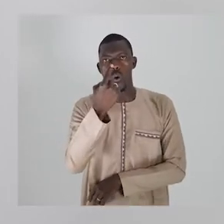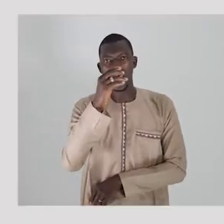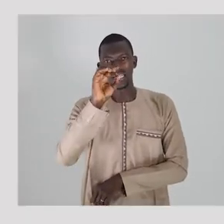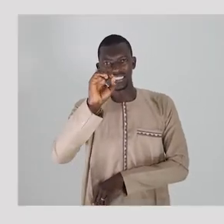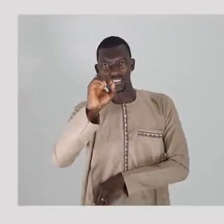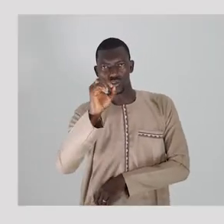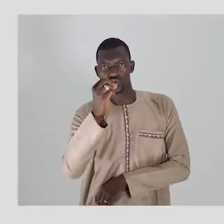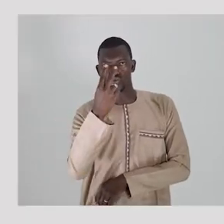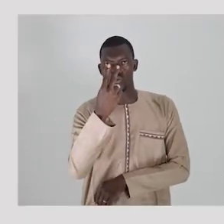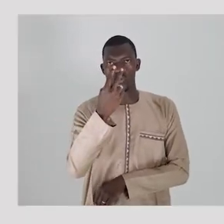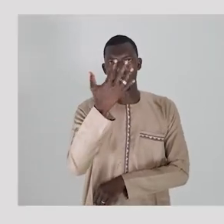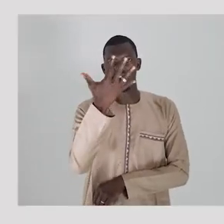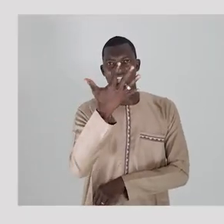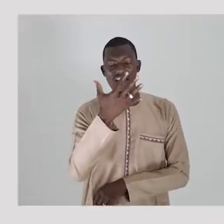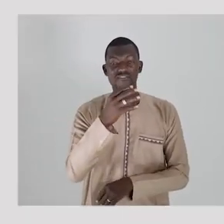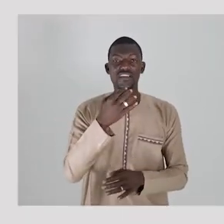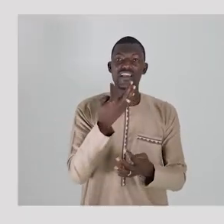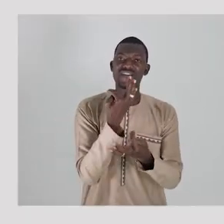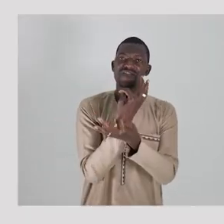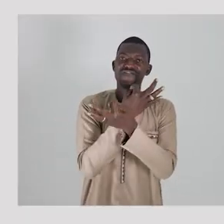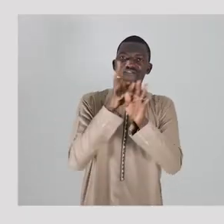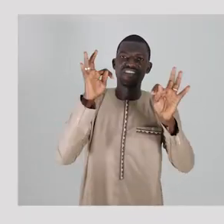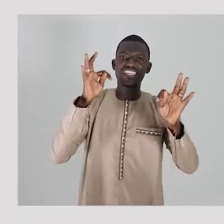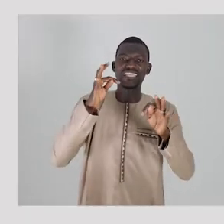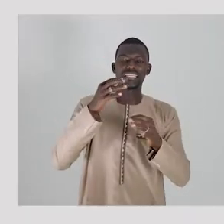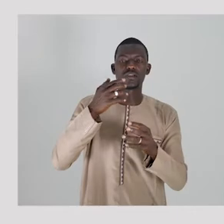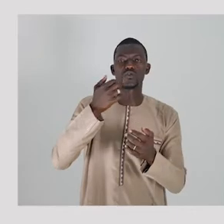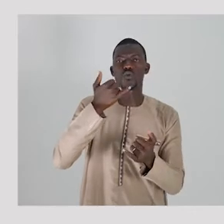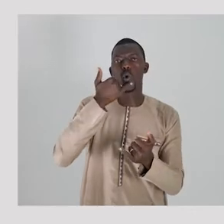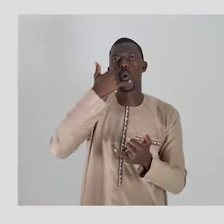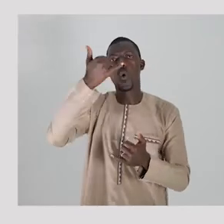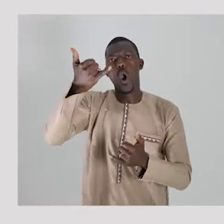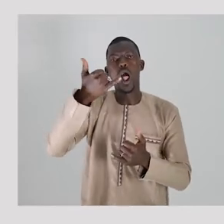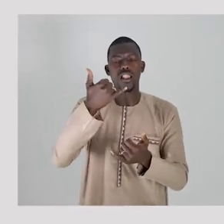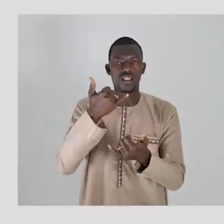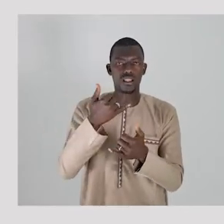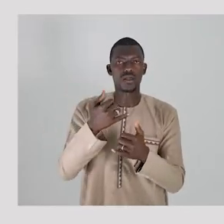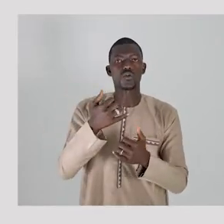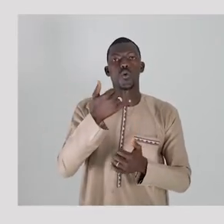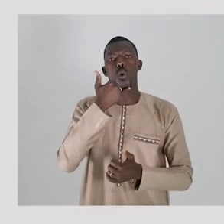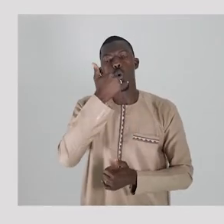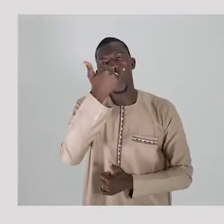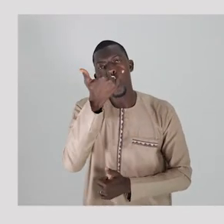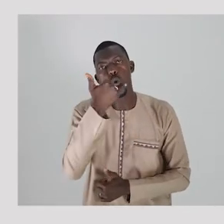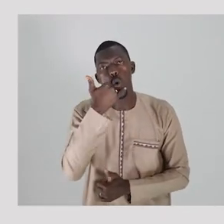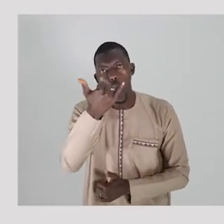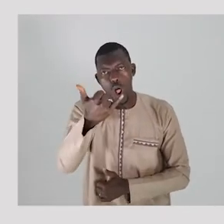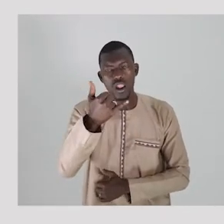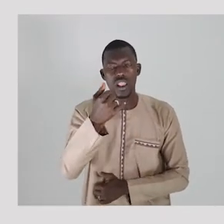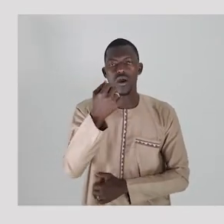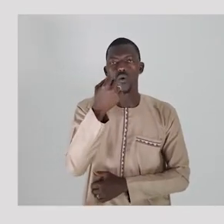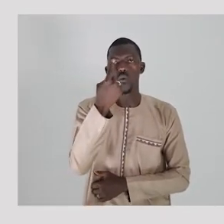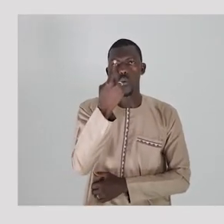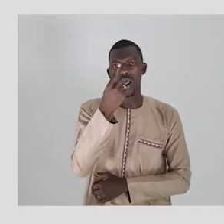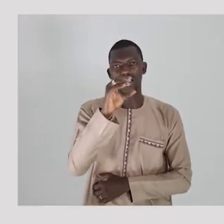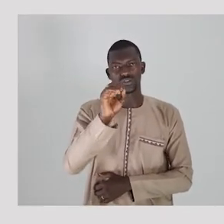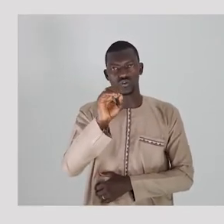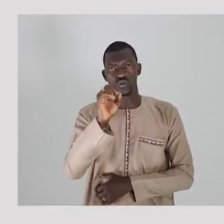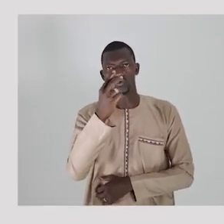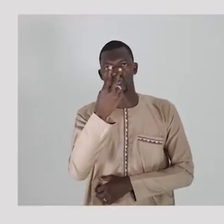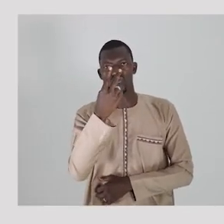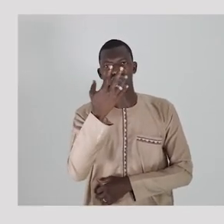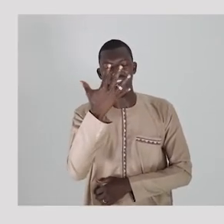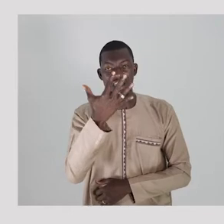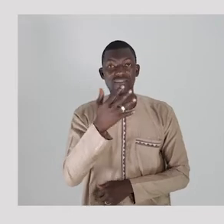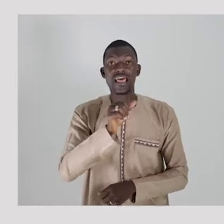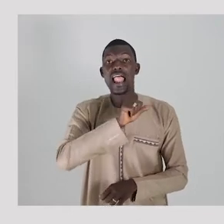nosani ya numanjumionu yekenu. Banja ale tuchamu wa nosani. Medical Research Council dede di mwafameti gambia.